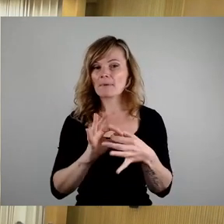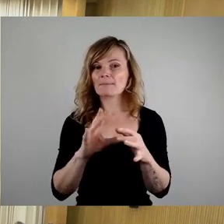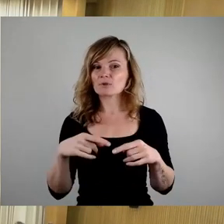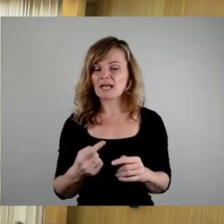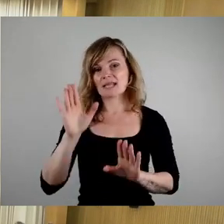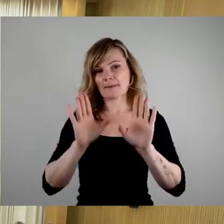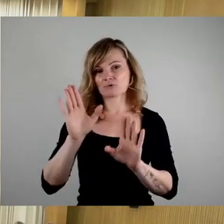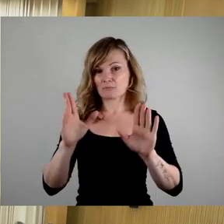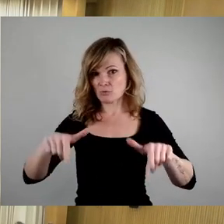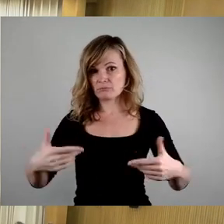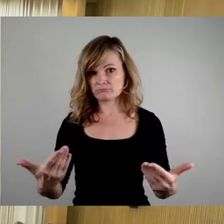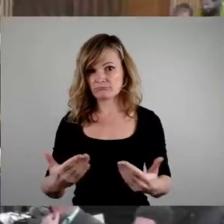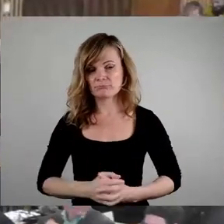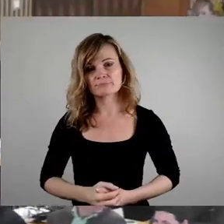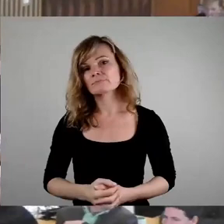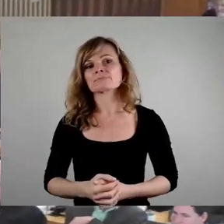können.